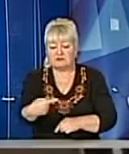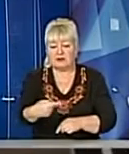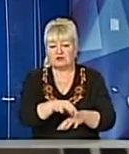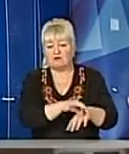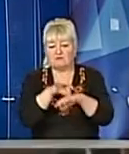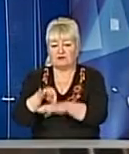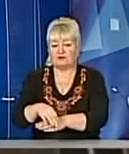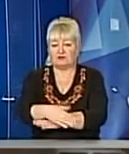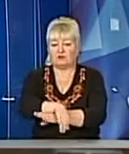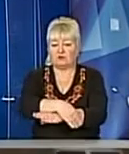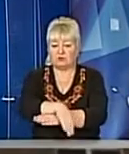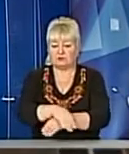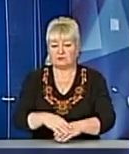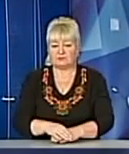вулицю